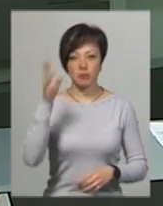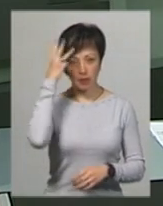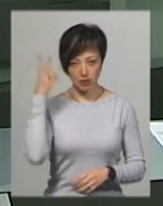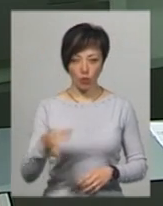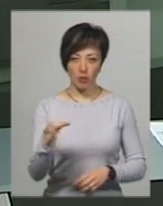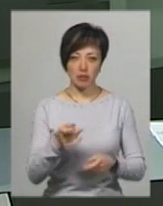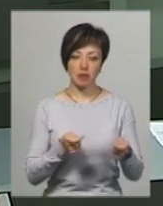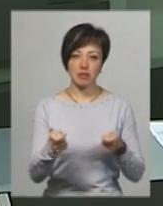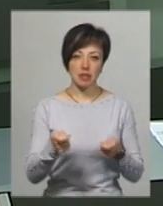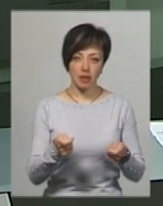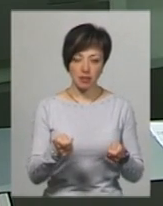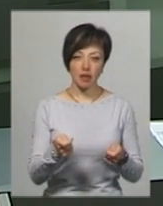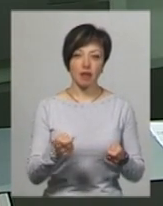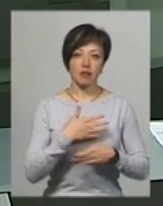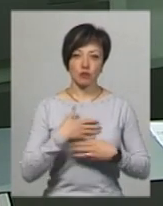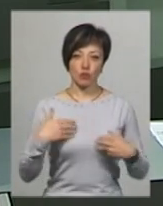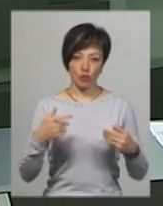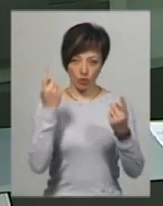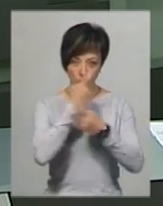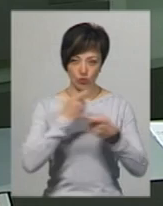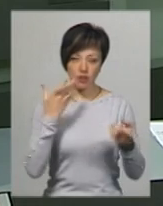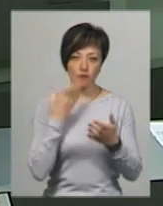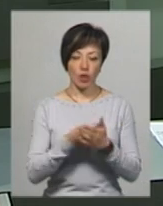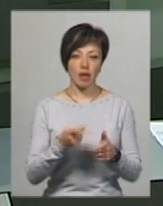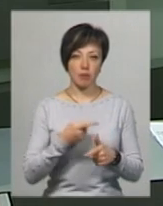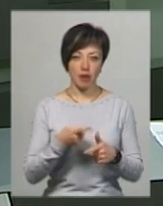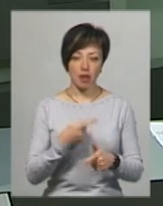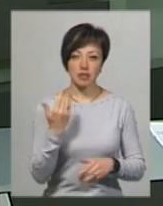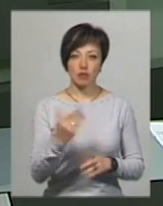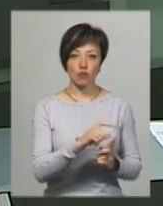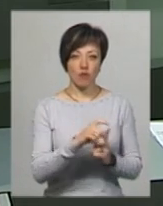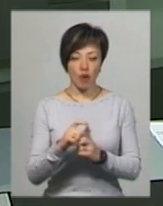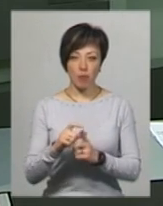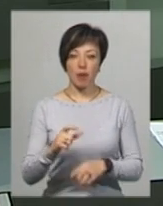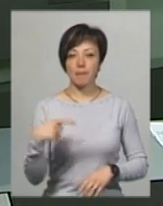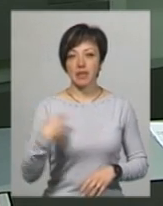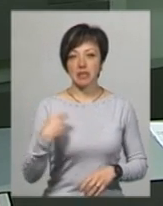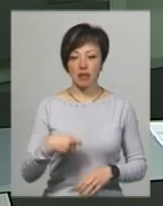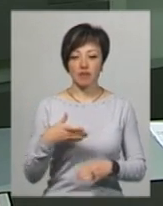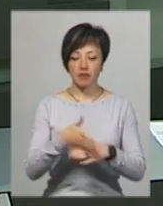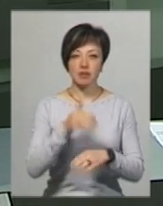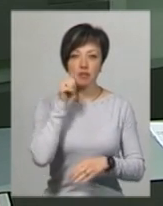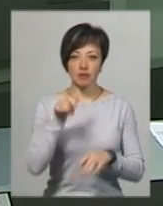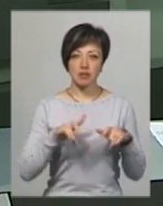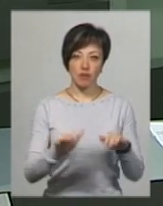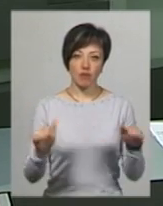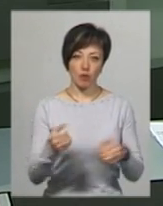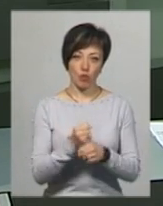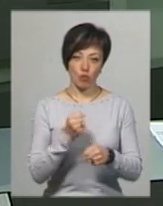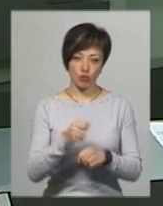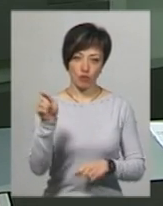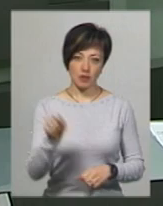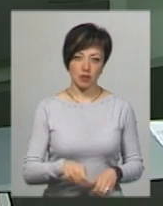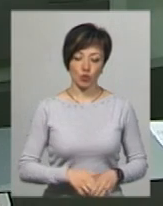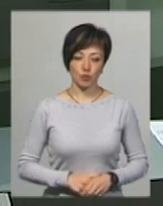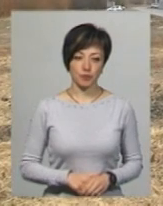облдержадміністрації, яка не захотіла розголошувати своє ім'я. За її словами, Порошенко відвідає завтрашній захід в рамках робочого візиту.